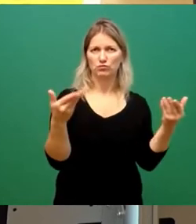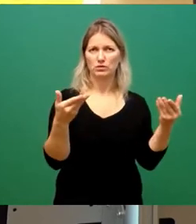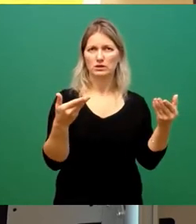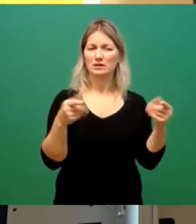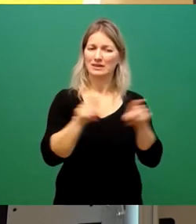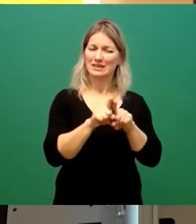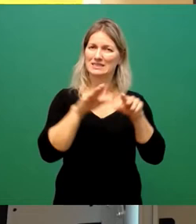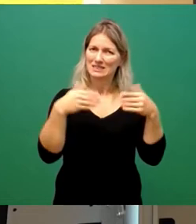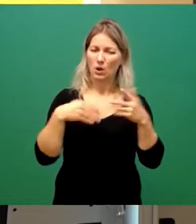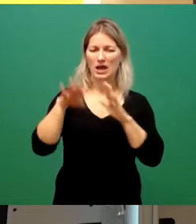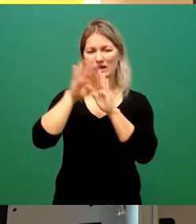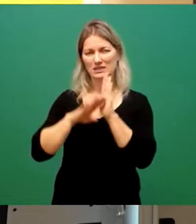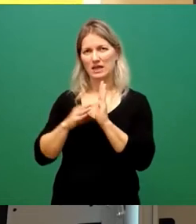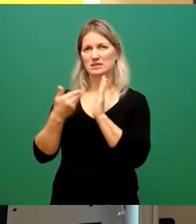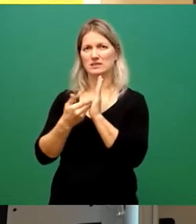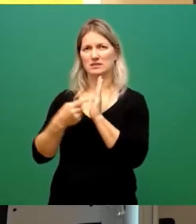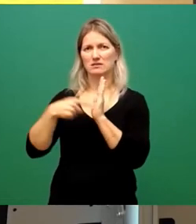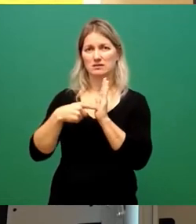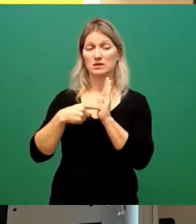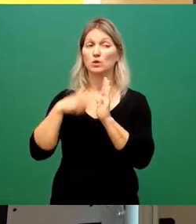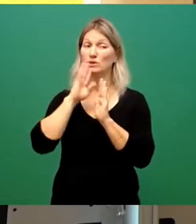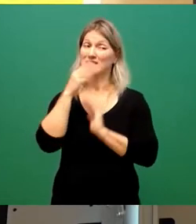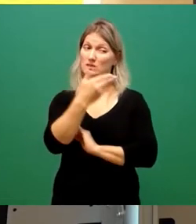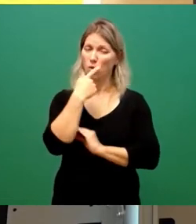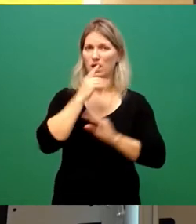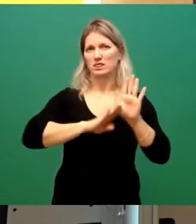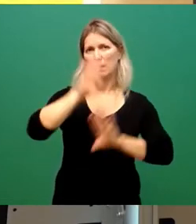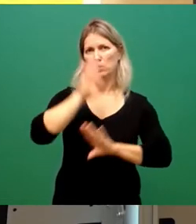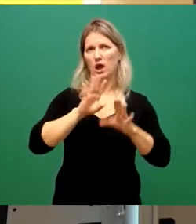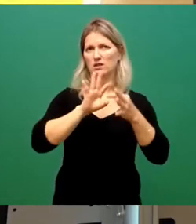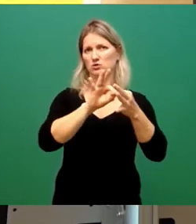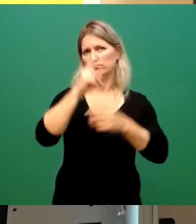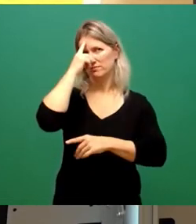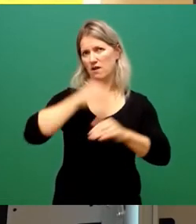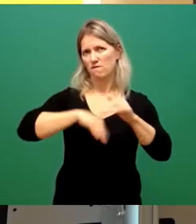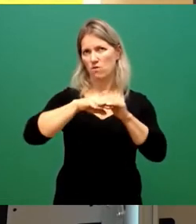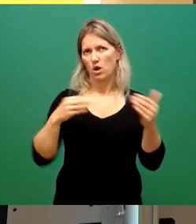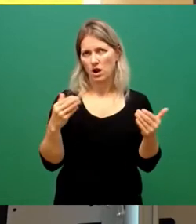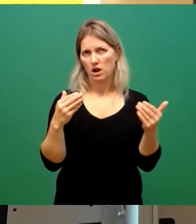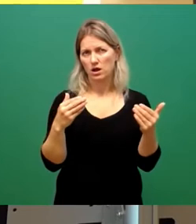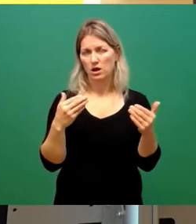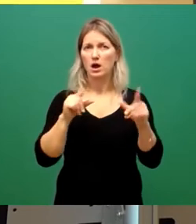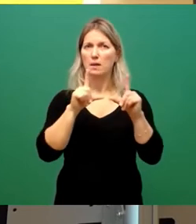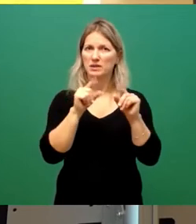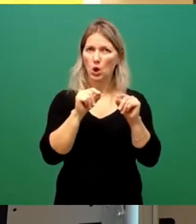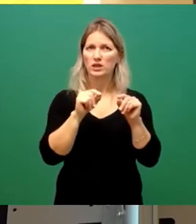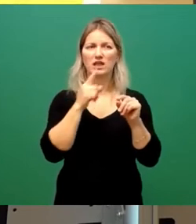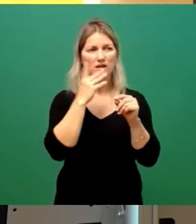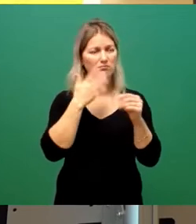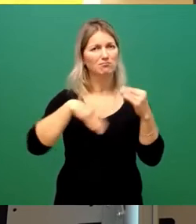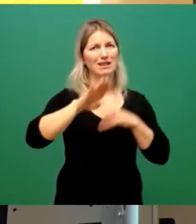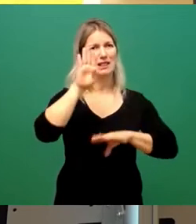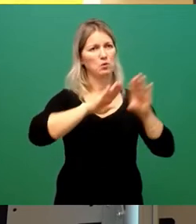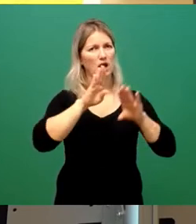vorstellt, so wie es demokratisch auch sinnvoll ist, dass die wesentlichen gesellschaftlichen Kräfte an der Spitze der Landeshauptstadt